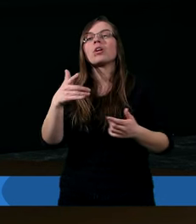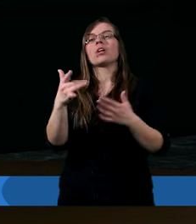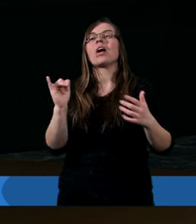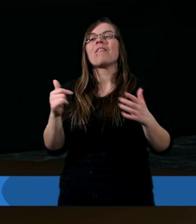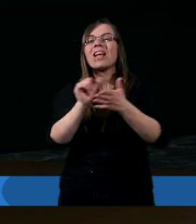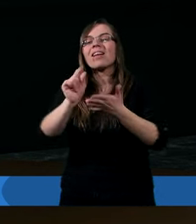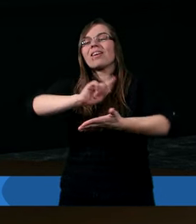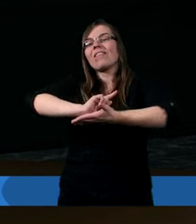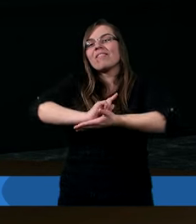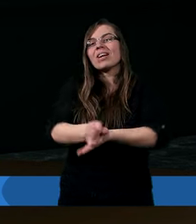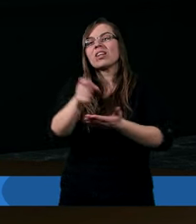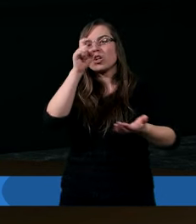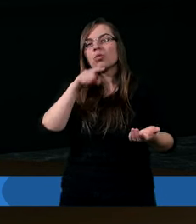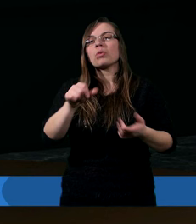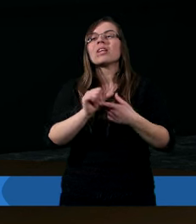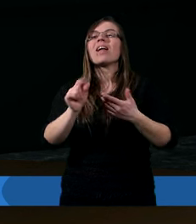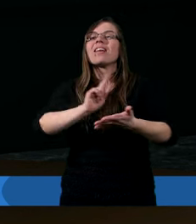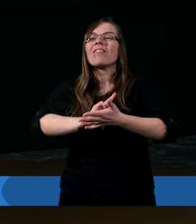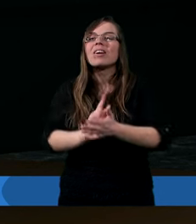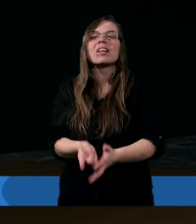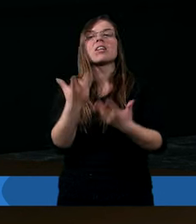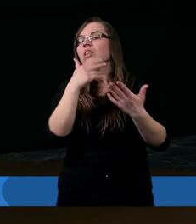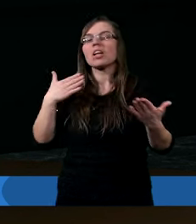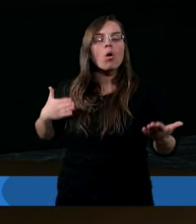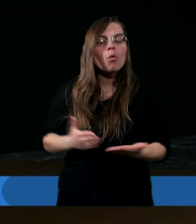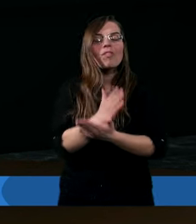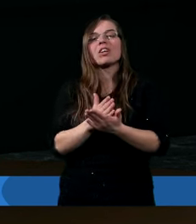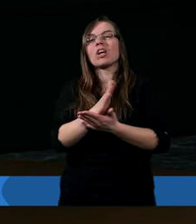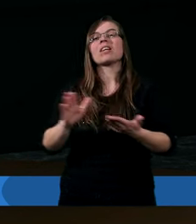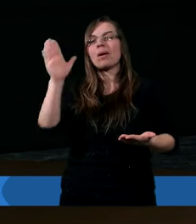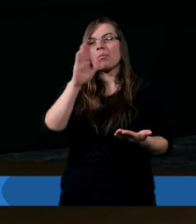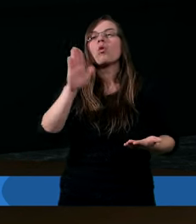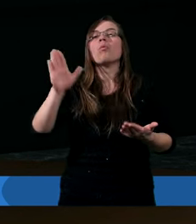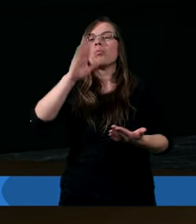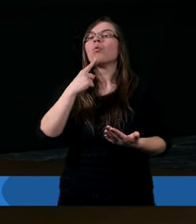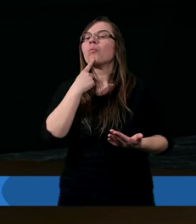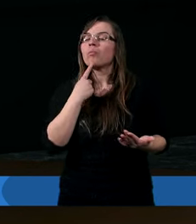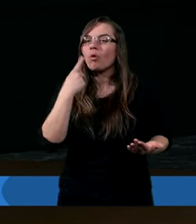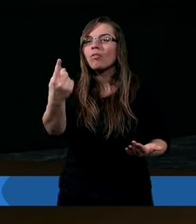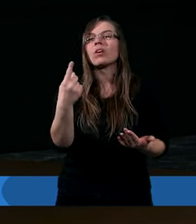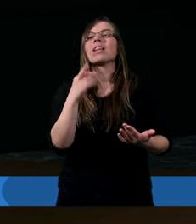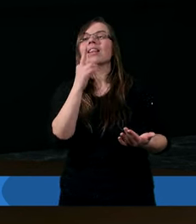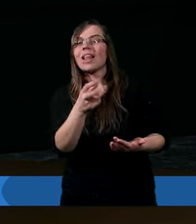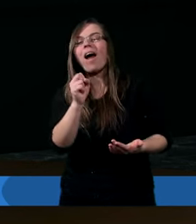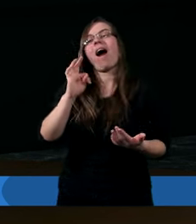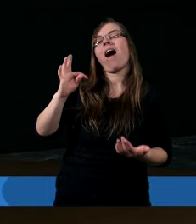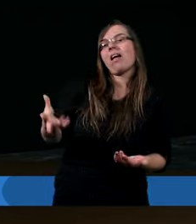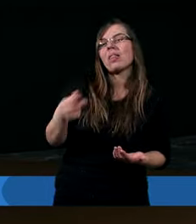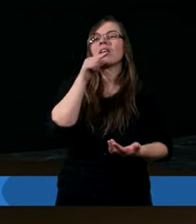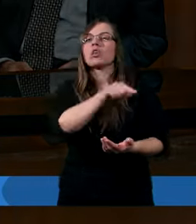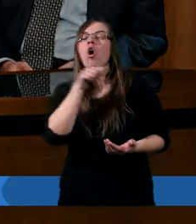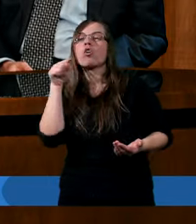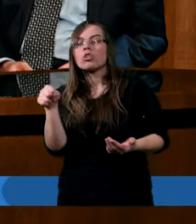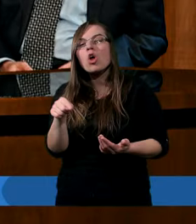wynikiem nieuwierzenia Bogu. Bóg powiedział tak, a tak, jeśli